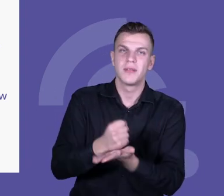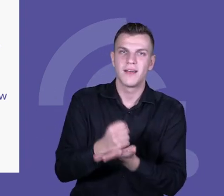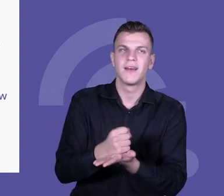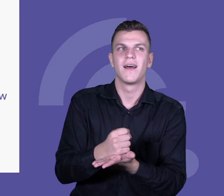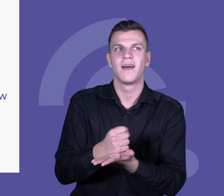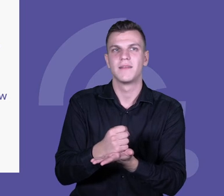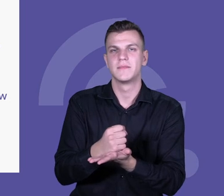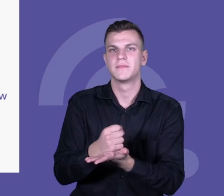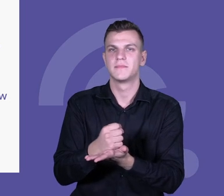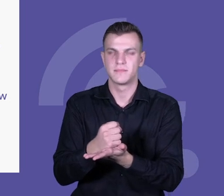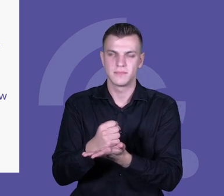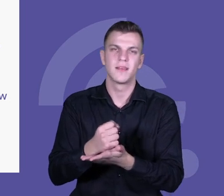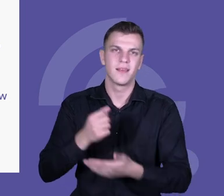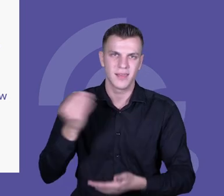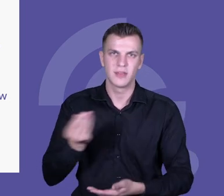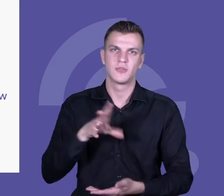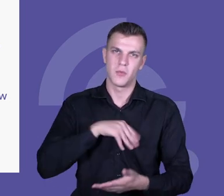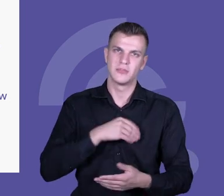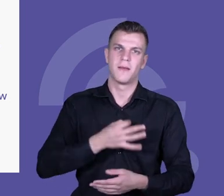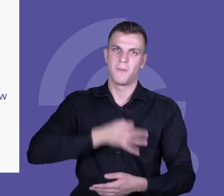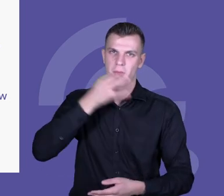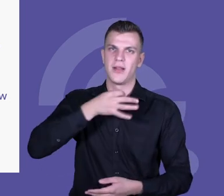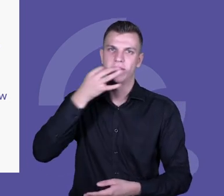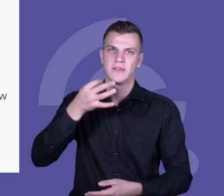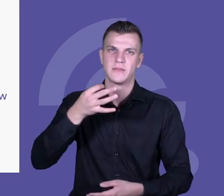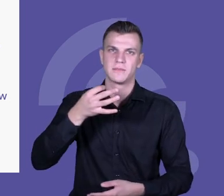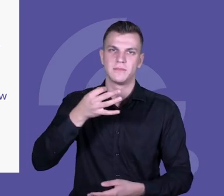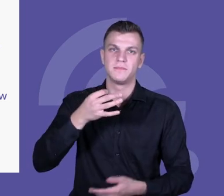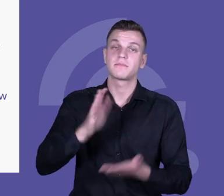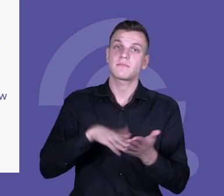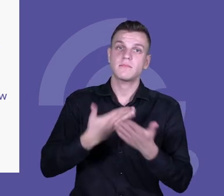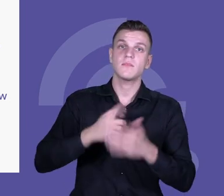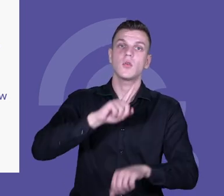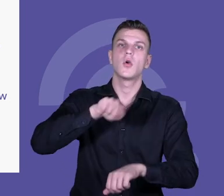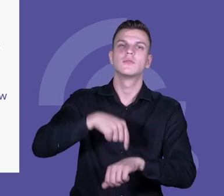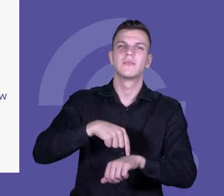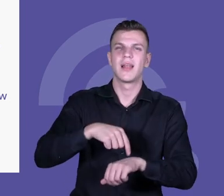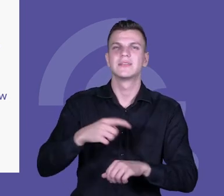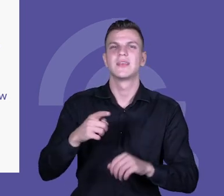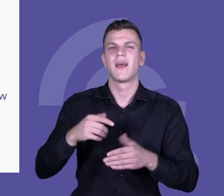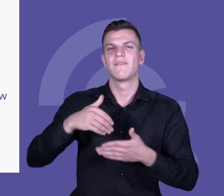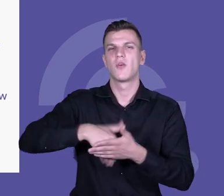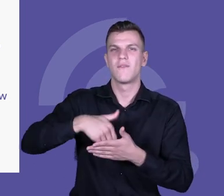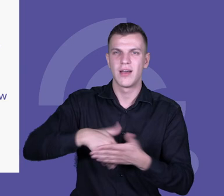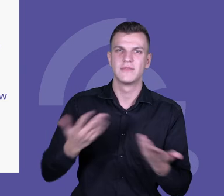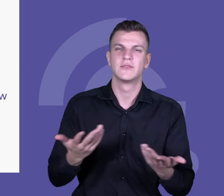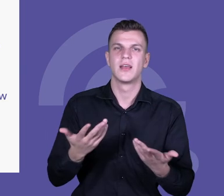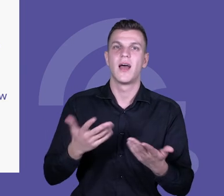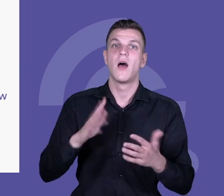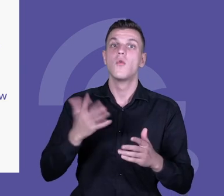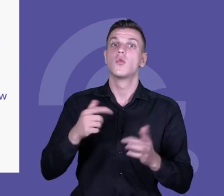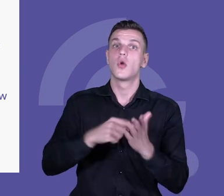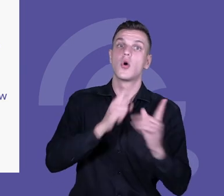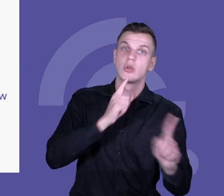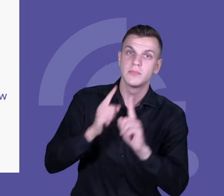do tego wykorzystany, bo gdzie, jeśli nie na godzinach wychowawczych, na spotkaniach z wychowawcą, rozmawiać o własnej skuteczności, uczyć się